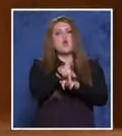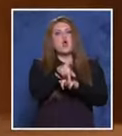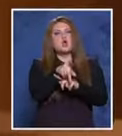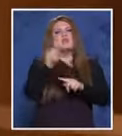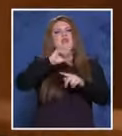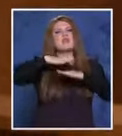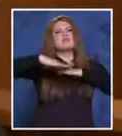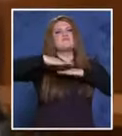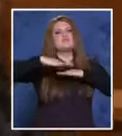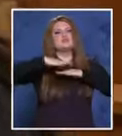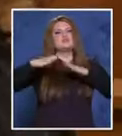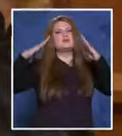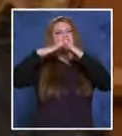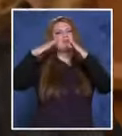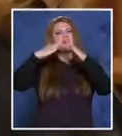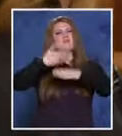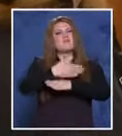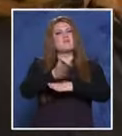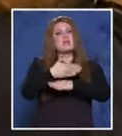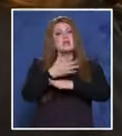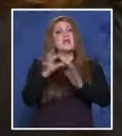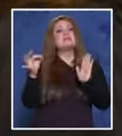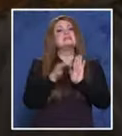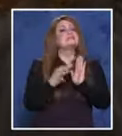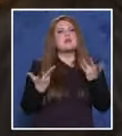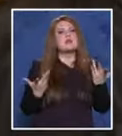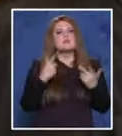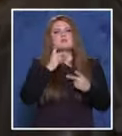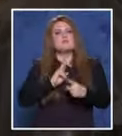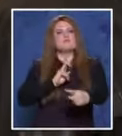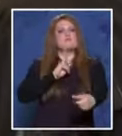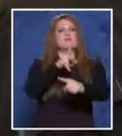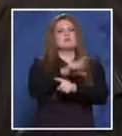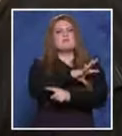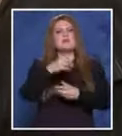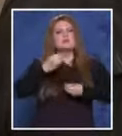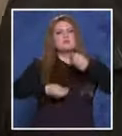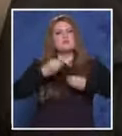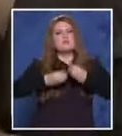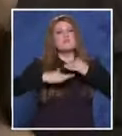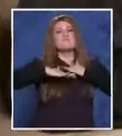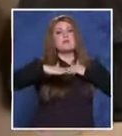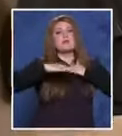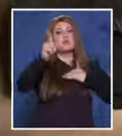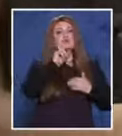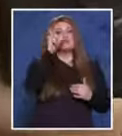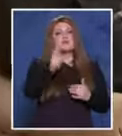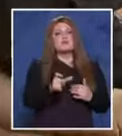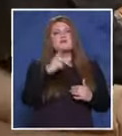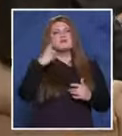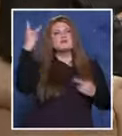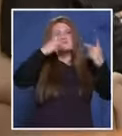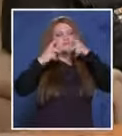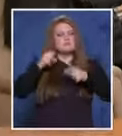недвижимия имот къща врата на пострадалия, с цел безпрепятствено да проникнат по ненадлежния ред в имота на пострадалия, с цел физическа